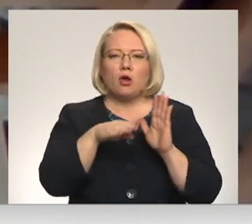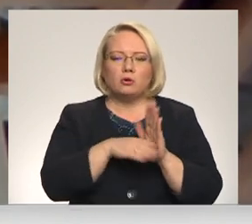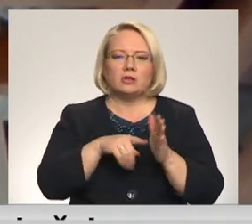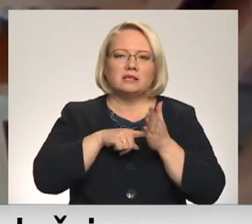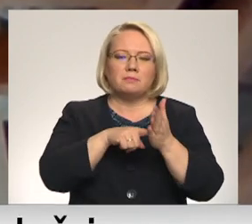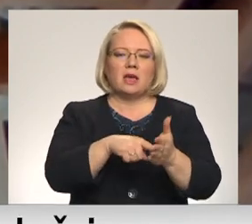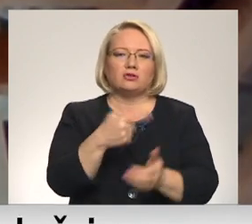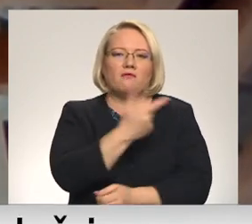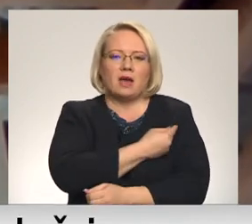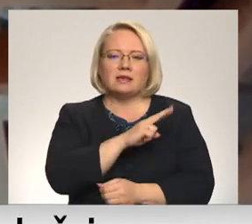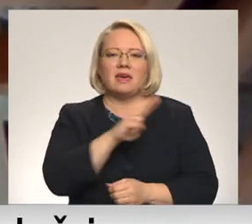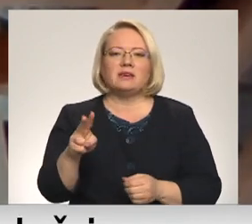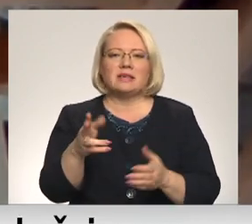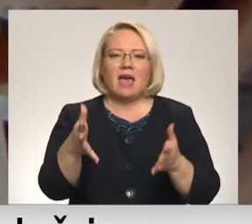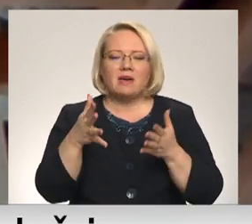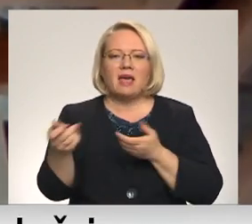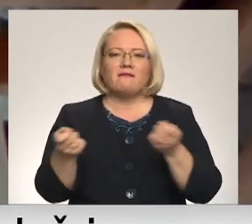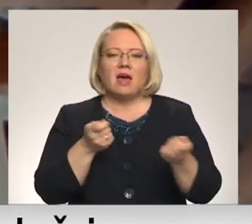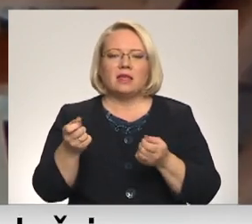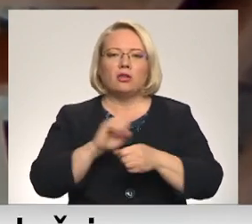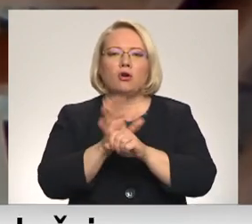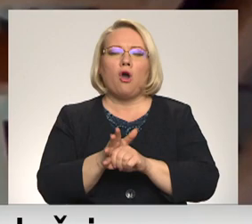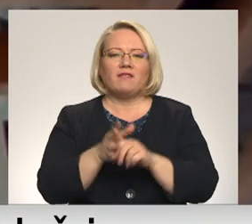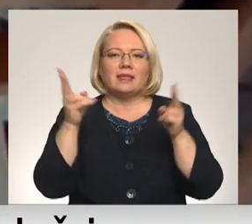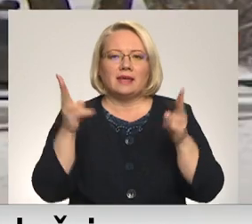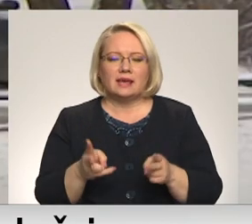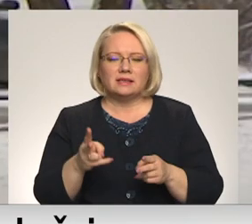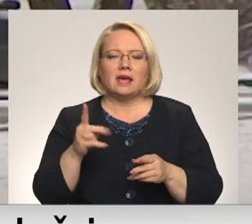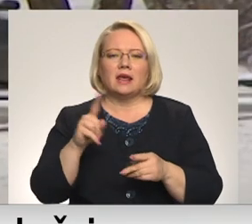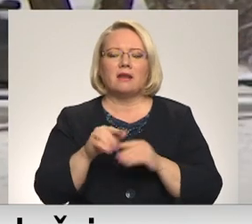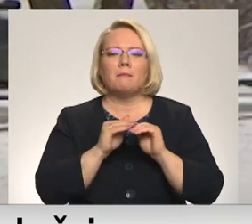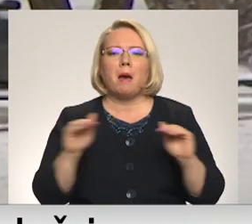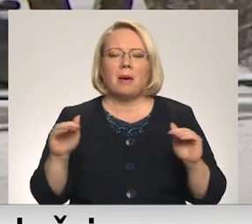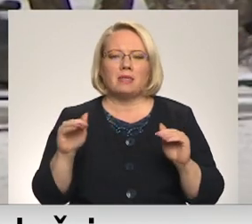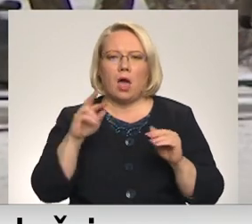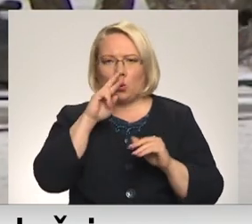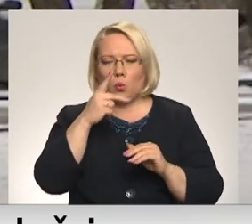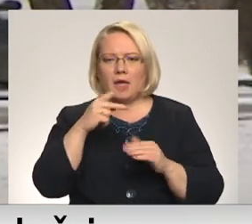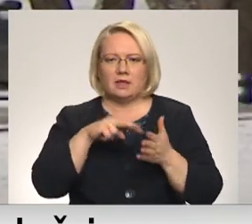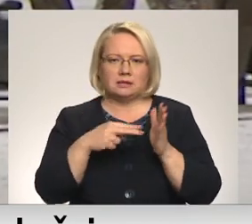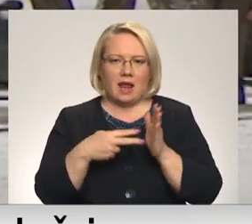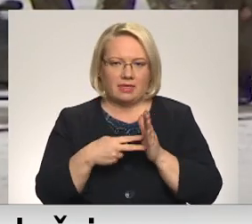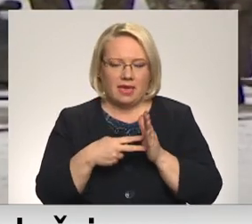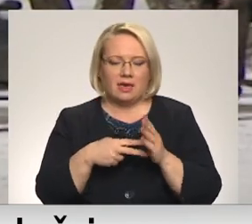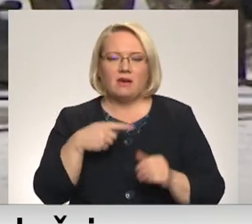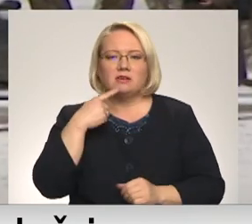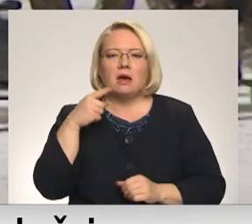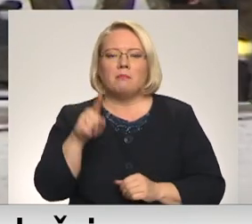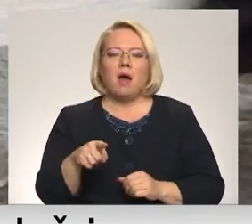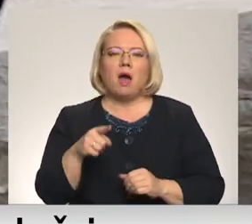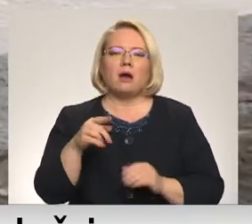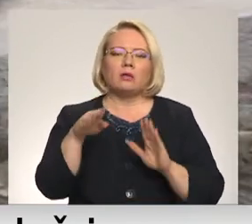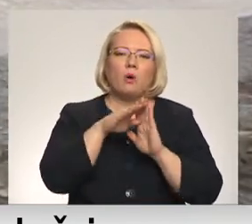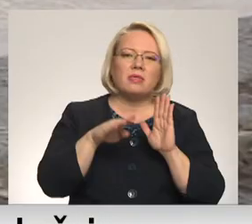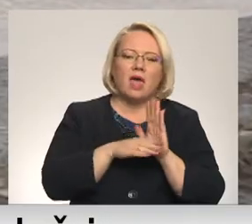efektīvāk vadītu covid krīzi, ir fundamentāli kļūdaina stratēģija. Koalicijas deputāti par ierobežojumu mīkstenāšanu debutes